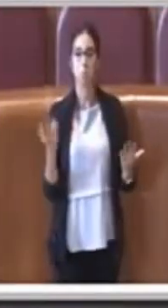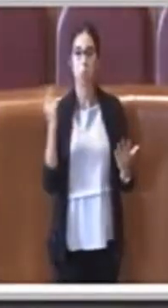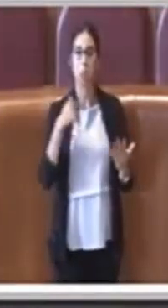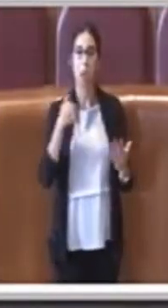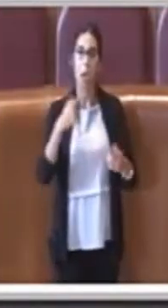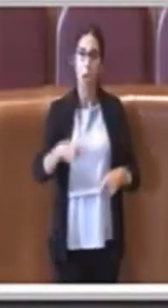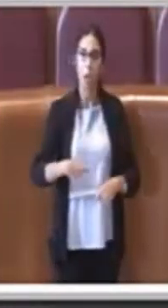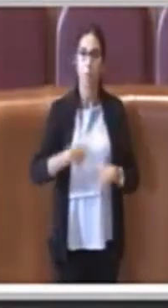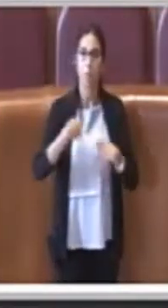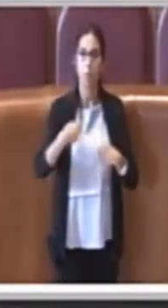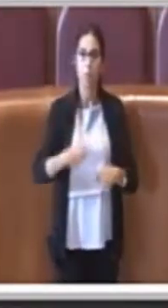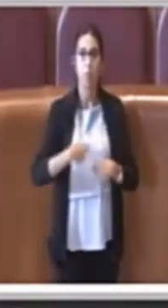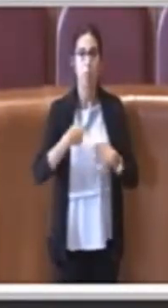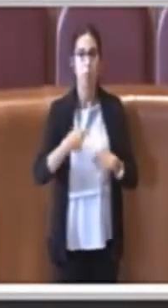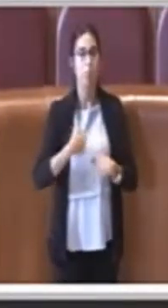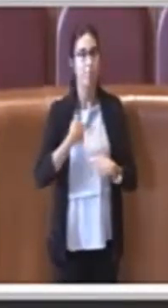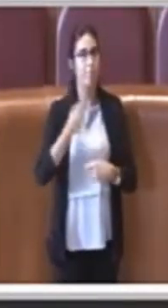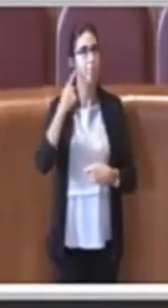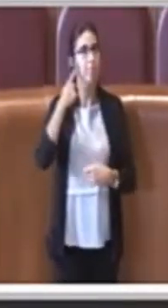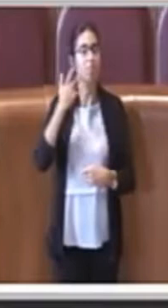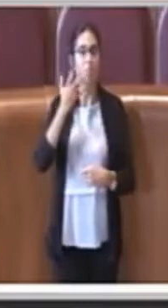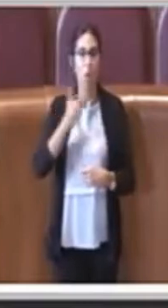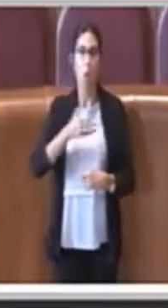intervenire e dire un po'